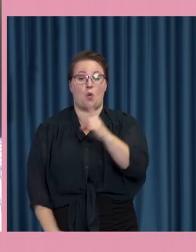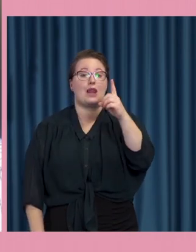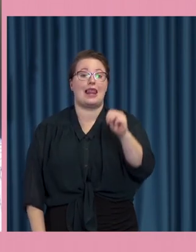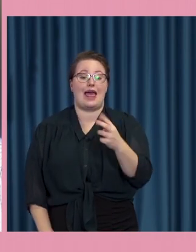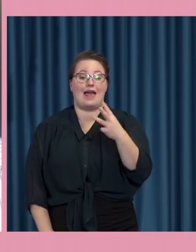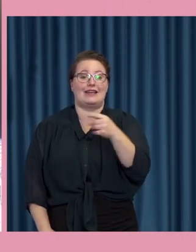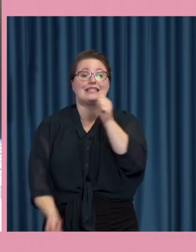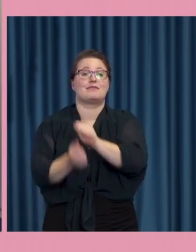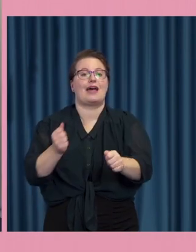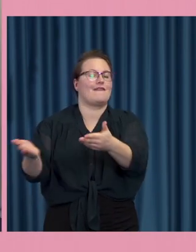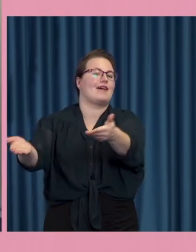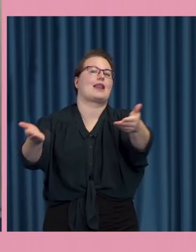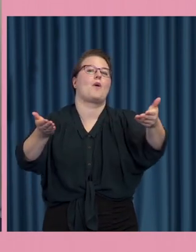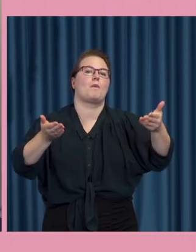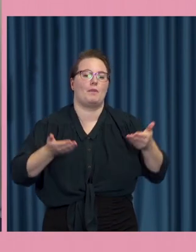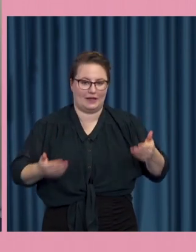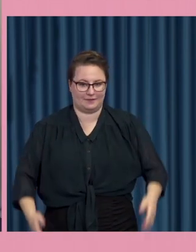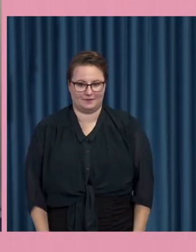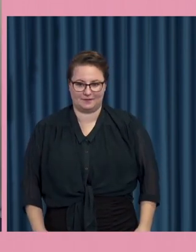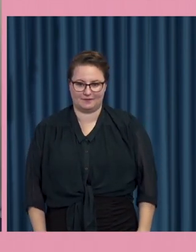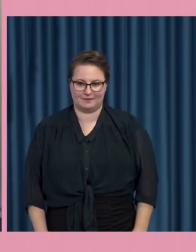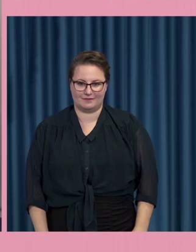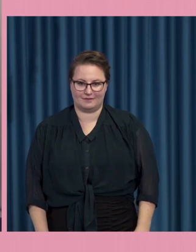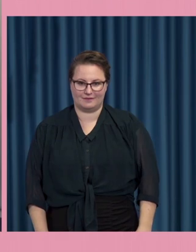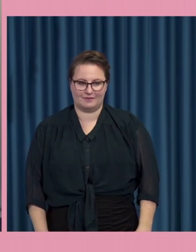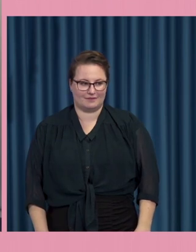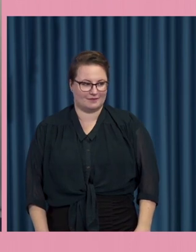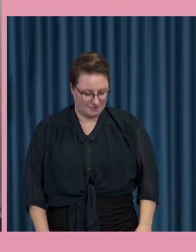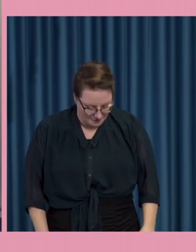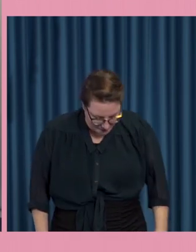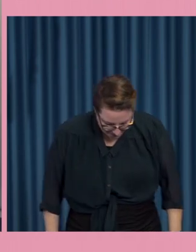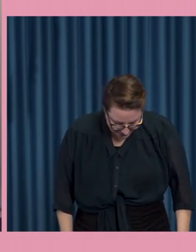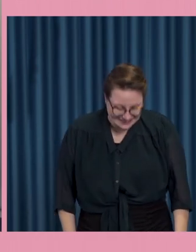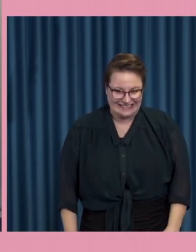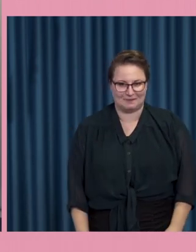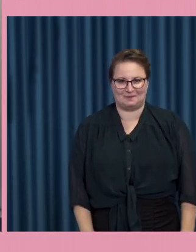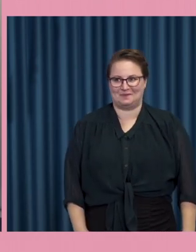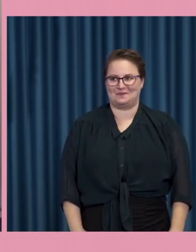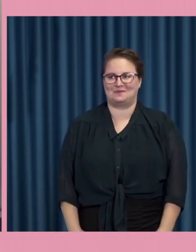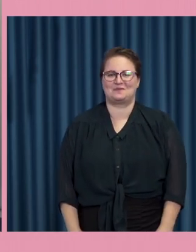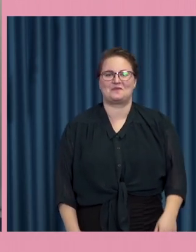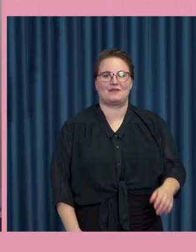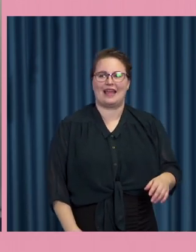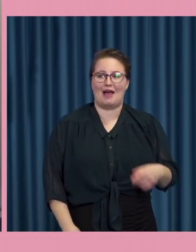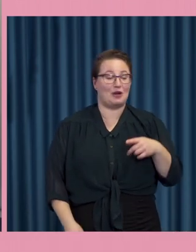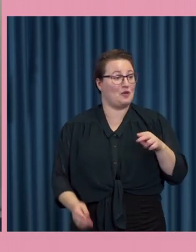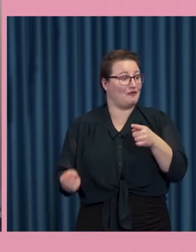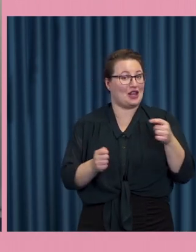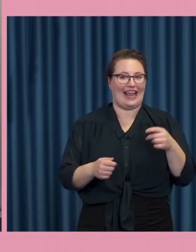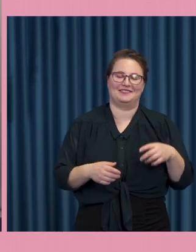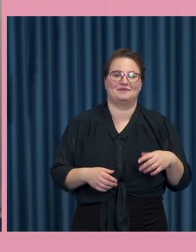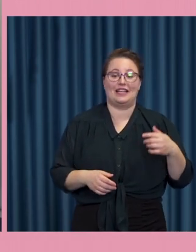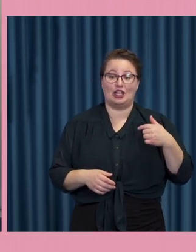varmt välkommen hit! Tackar! Ja, när det gäller min bakgrund så var jag ju också svensk